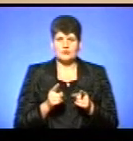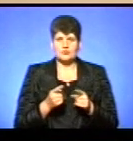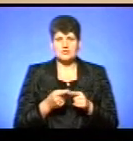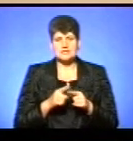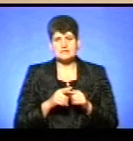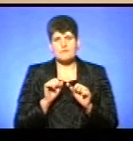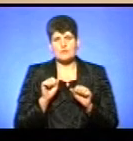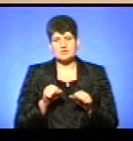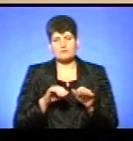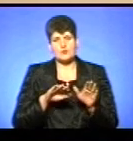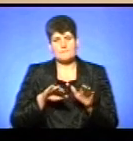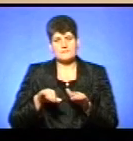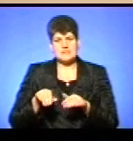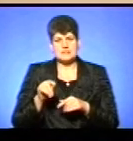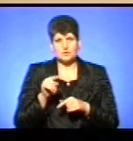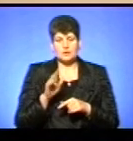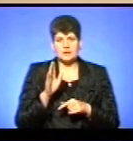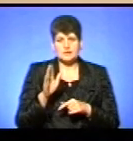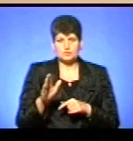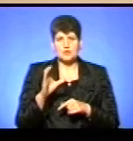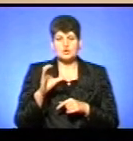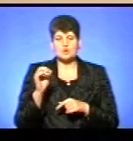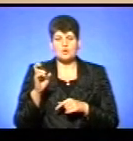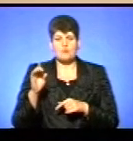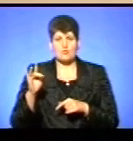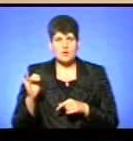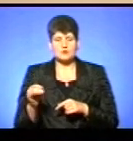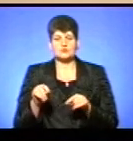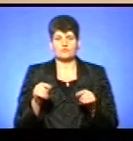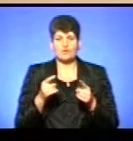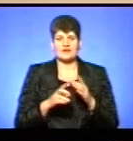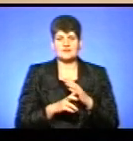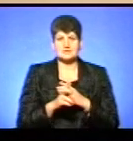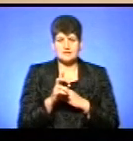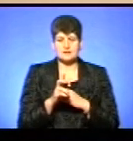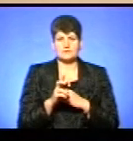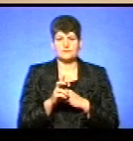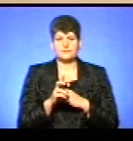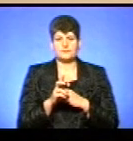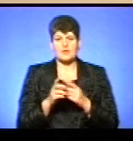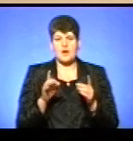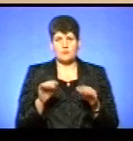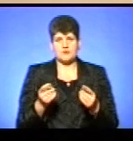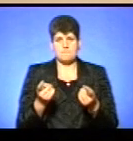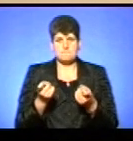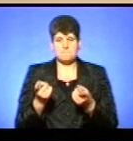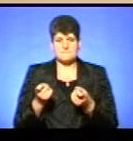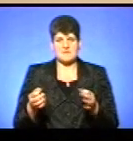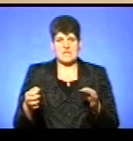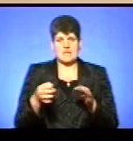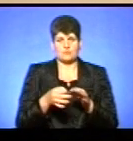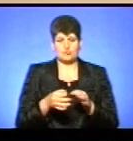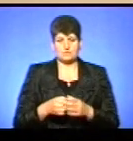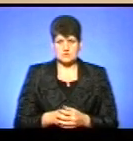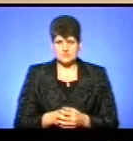це вже можливо після того, як відбудеться собор, створиться церква, а тоді хай приєднується? Наша